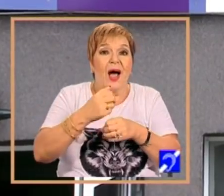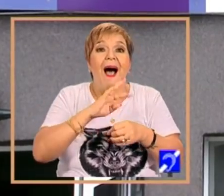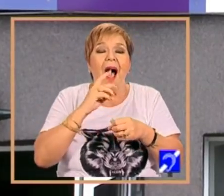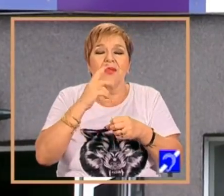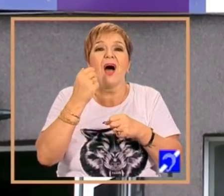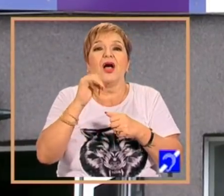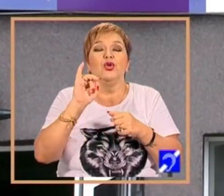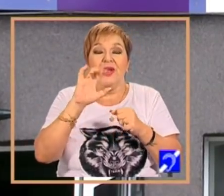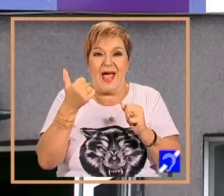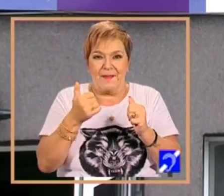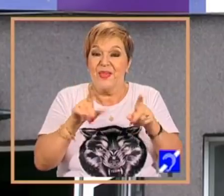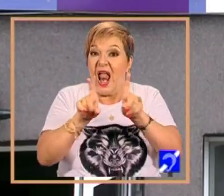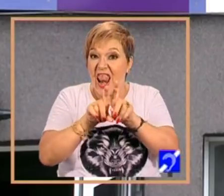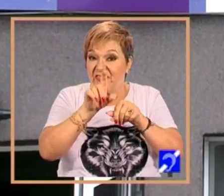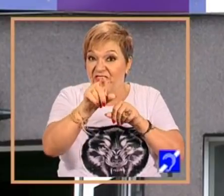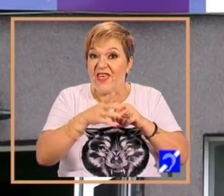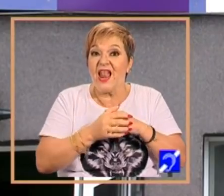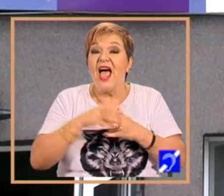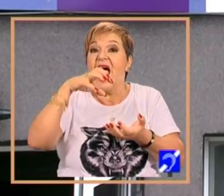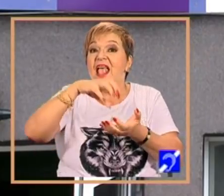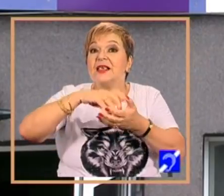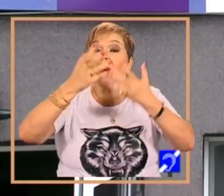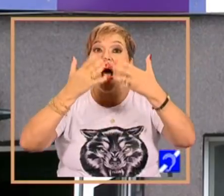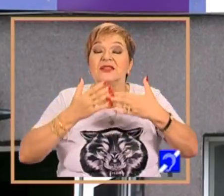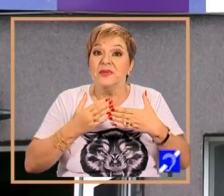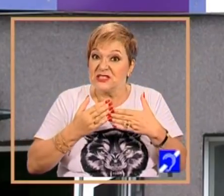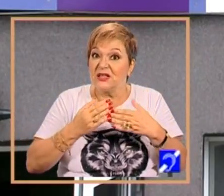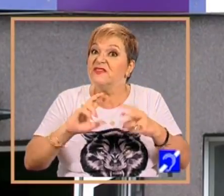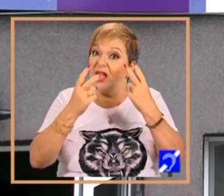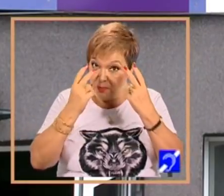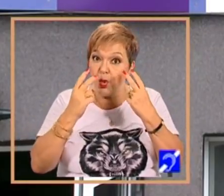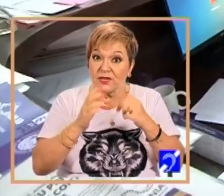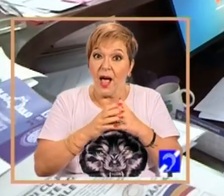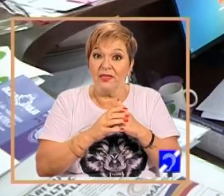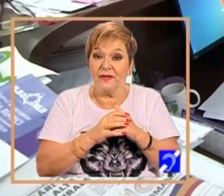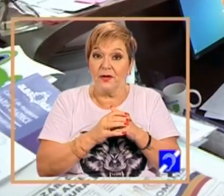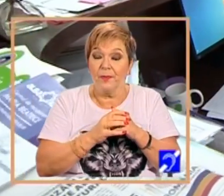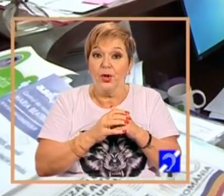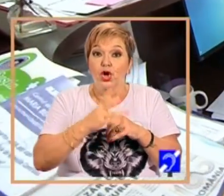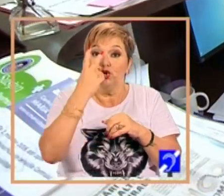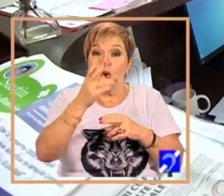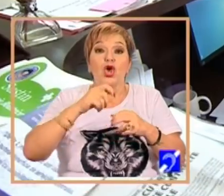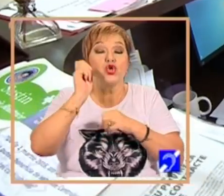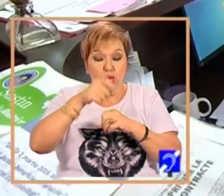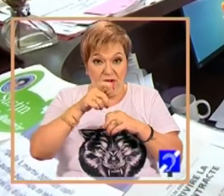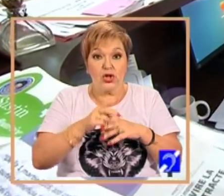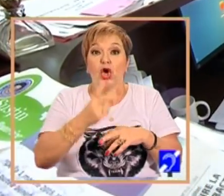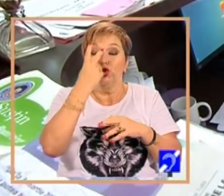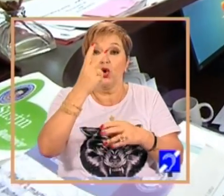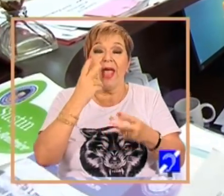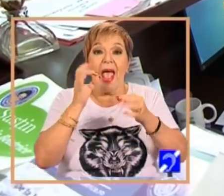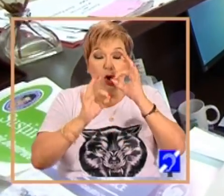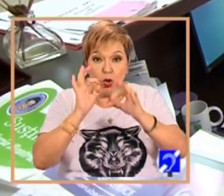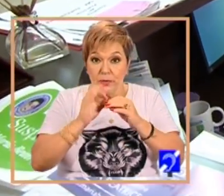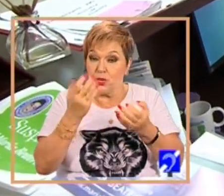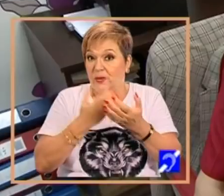De asemenea, echipa administrativă contează foarte mult. Avem doi juriști, avem doi economiști, pentru